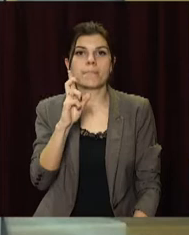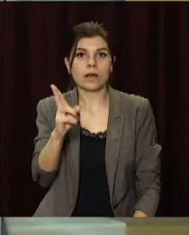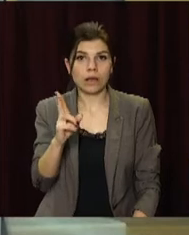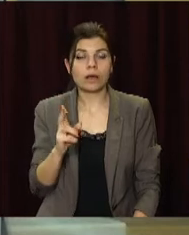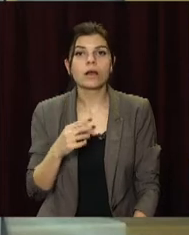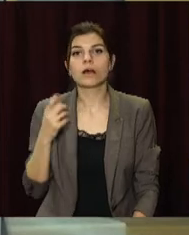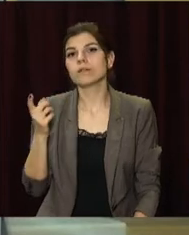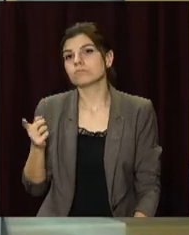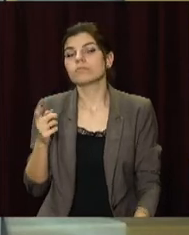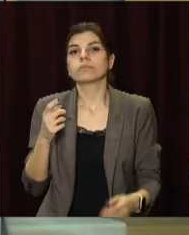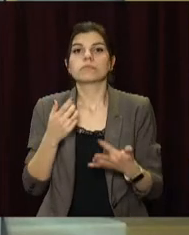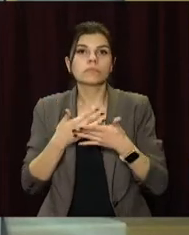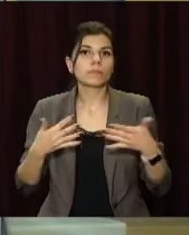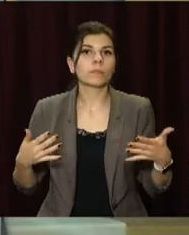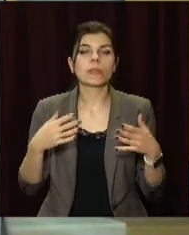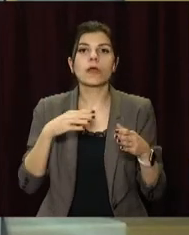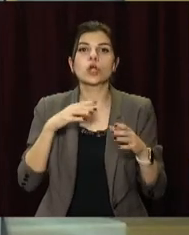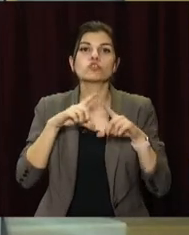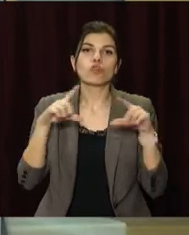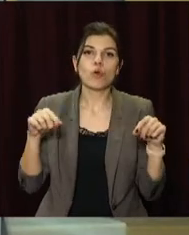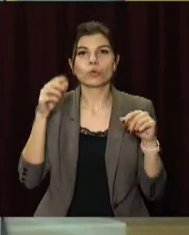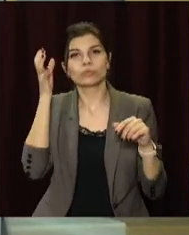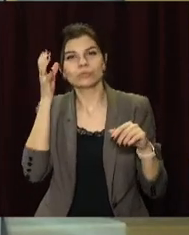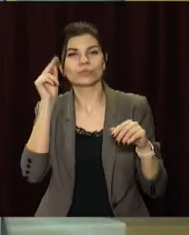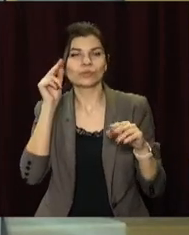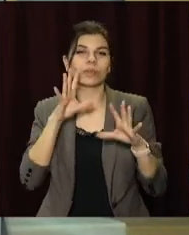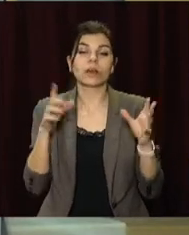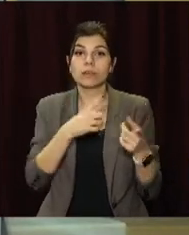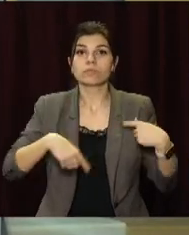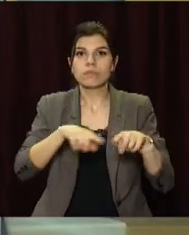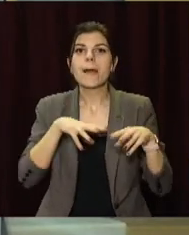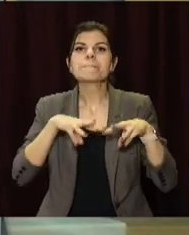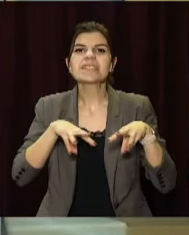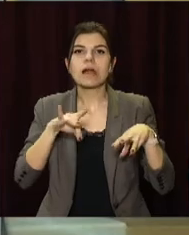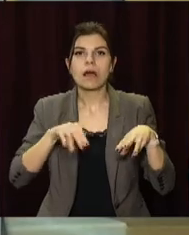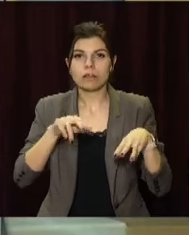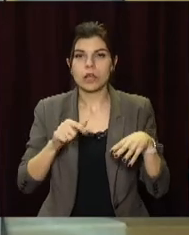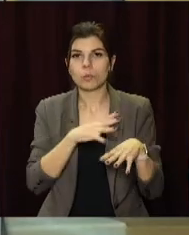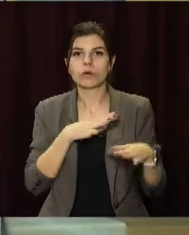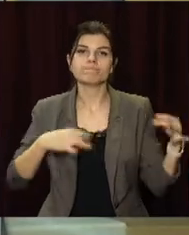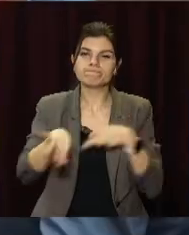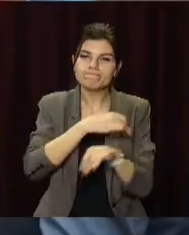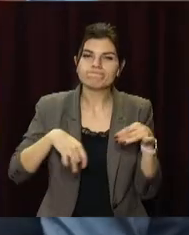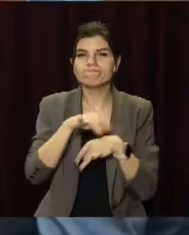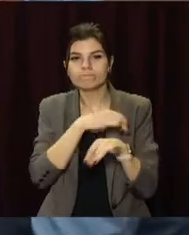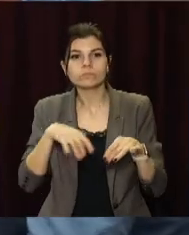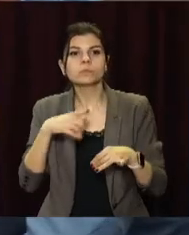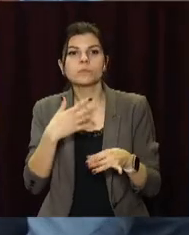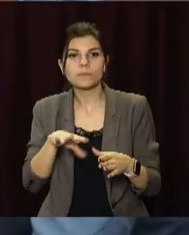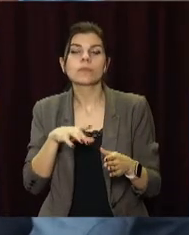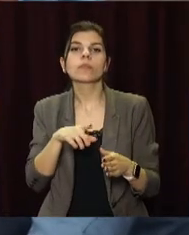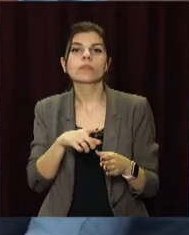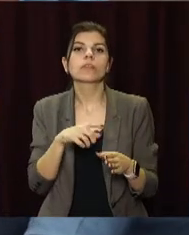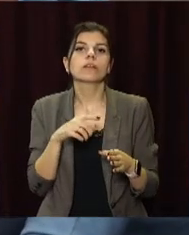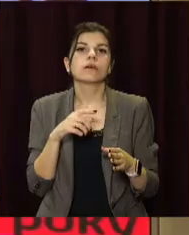вдосконалили мережу закладів позашкільної освіти. У Дніпрі прийшла чергова сесія міськради. Депутати вже традиційно голосували блоками